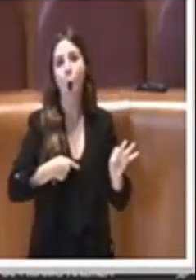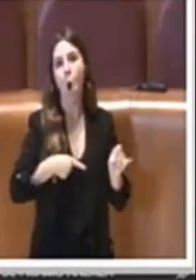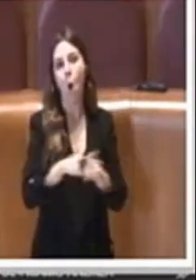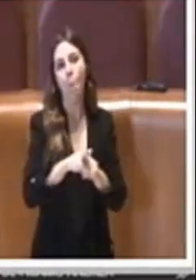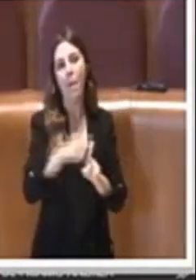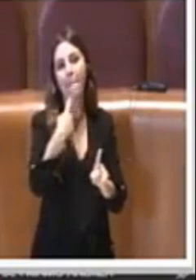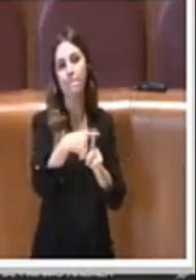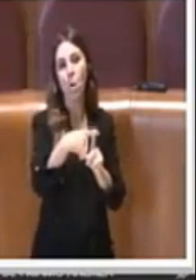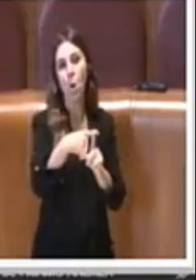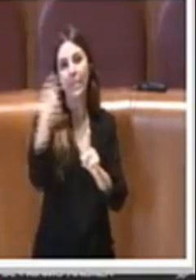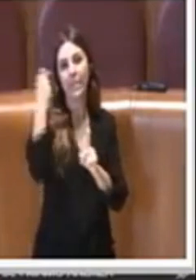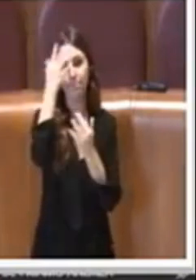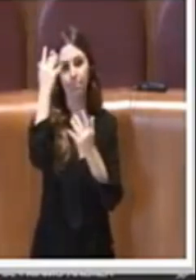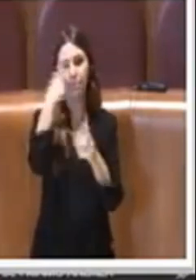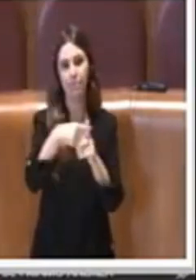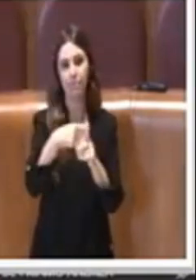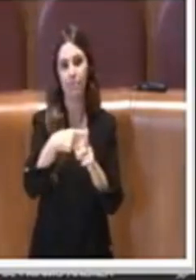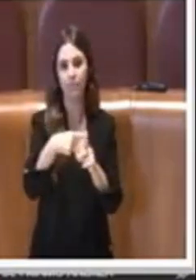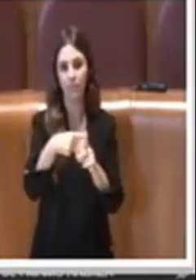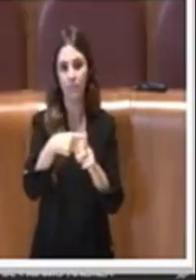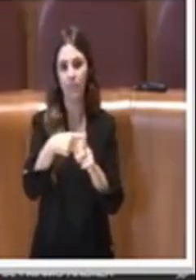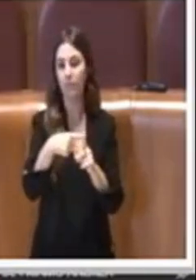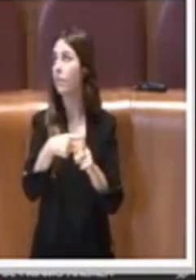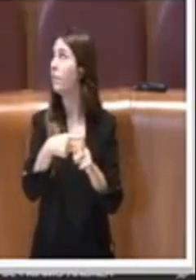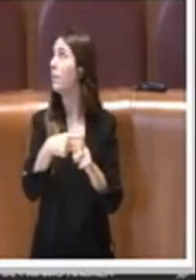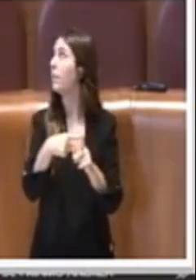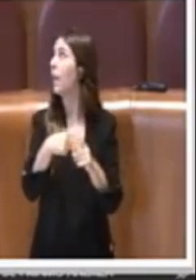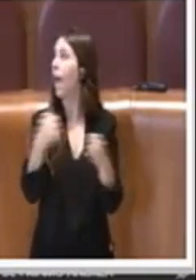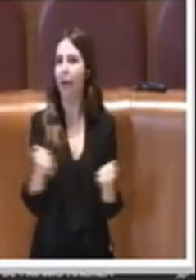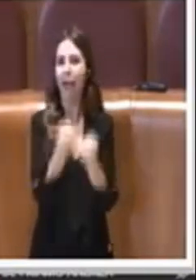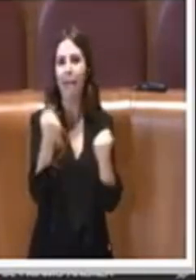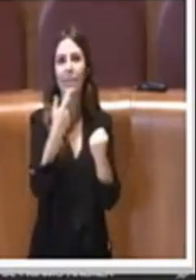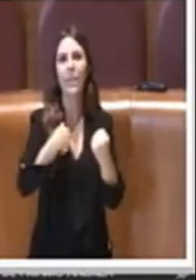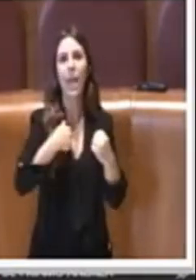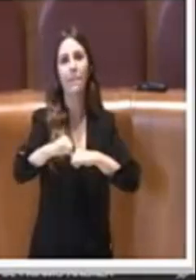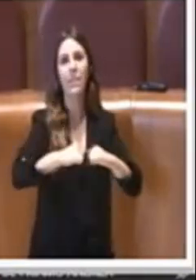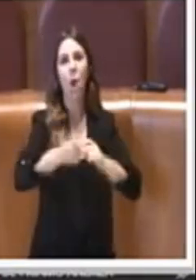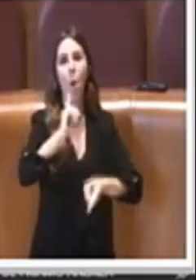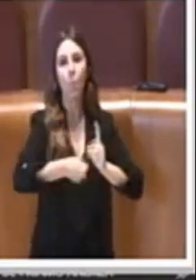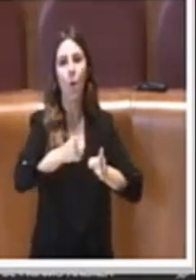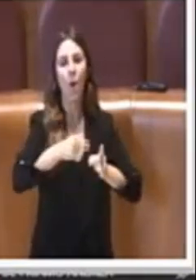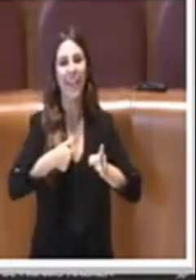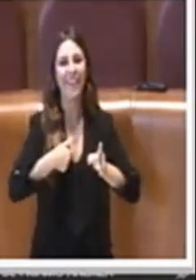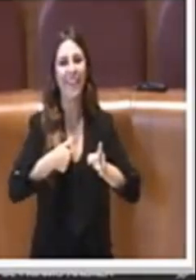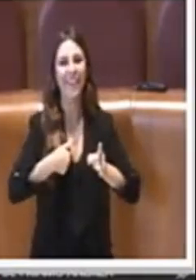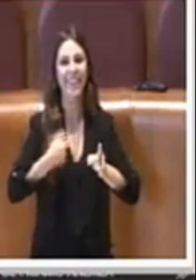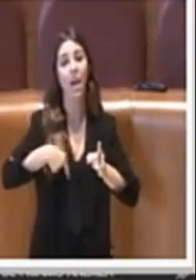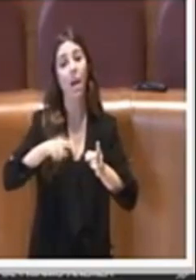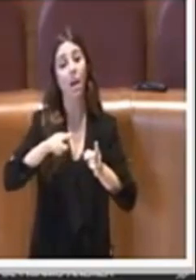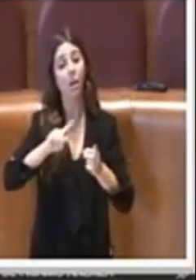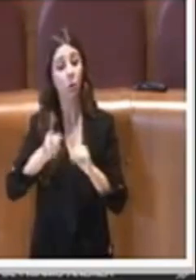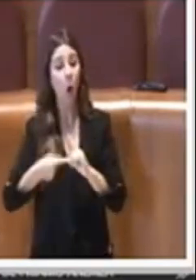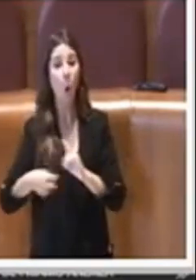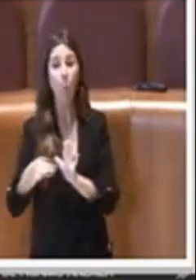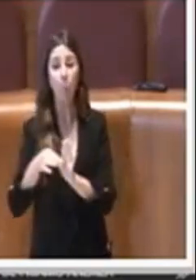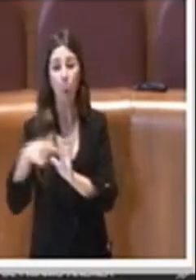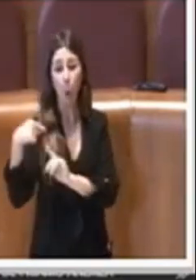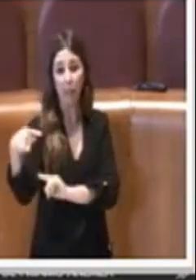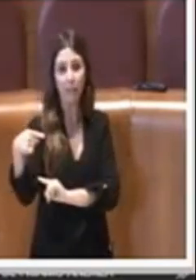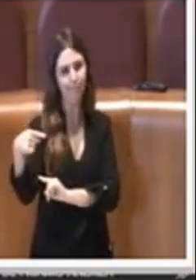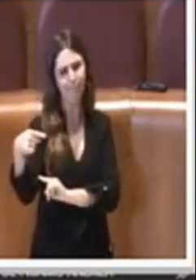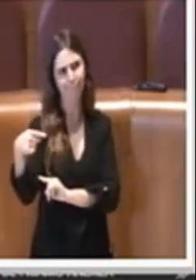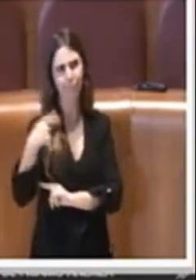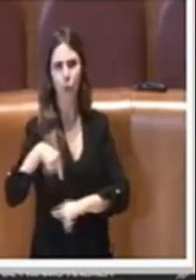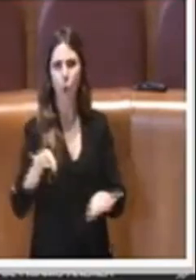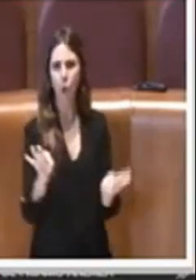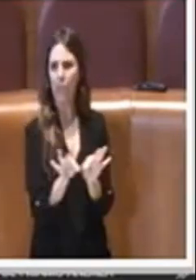di grande attività amministrativa politica, più che altro, invece, un punto di demerito, perciò, ecco, su questo non mi